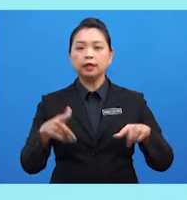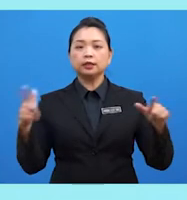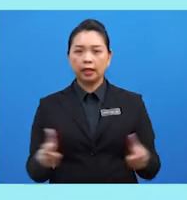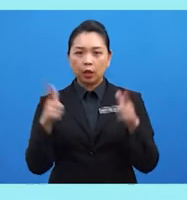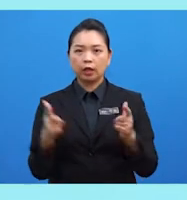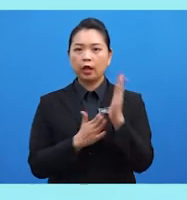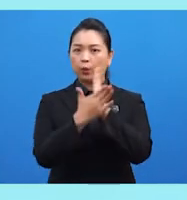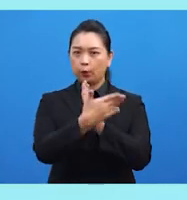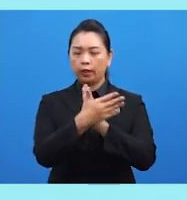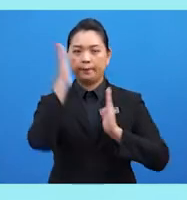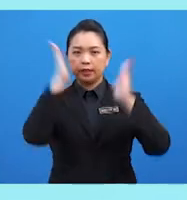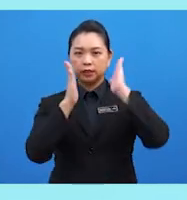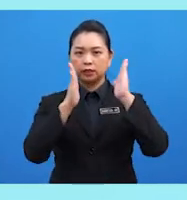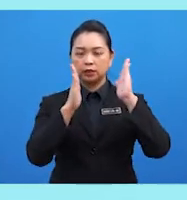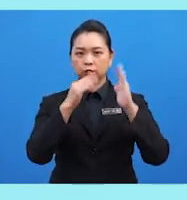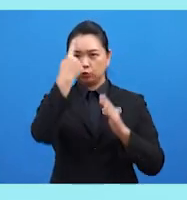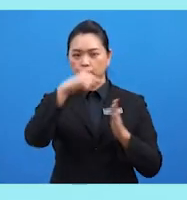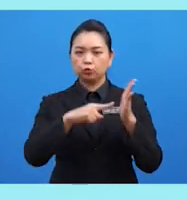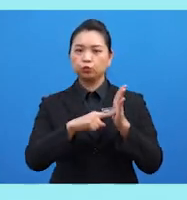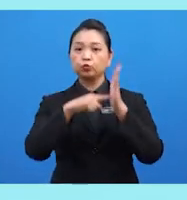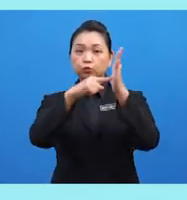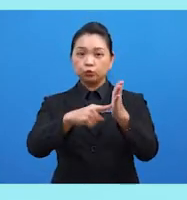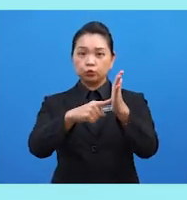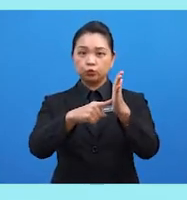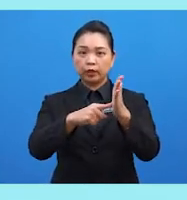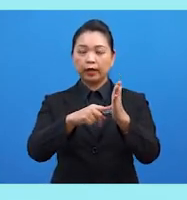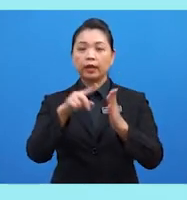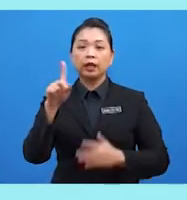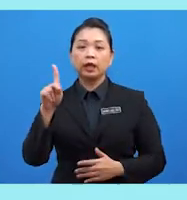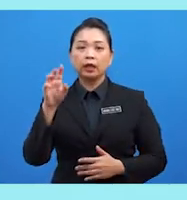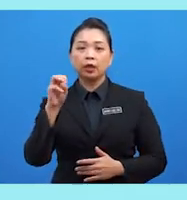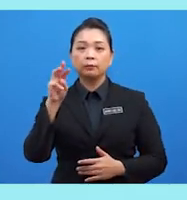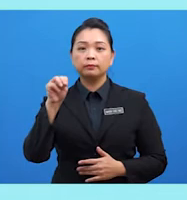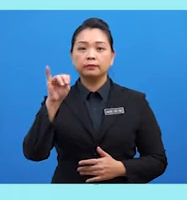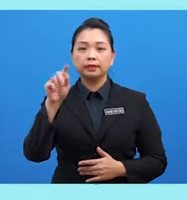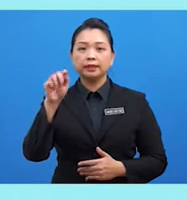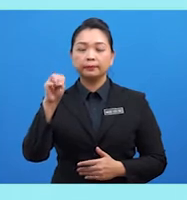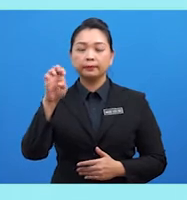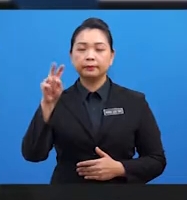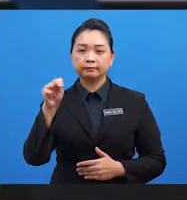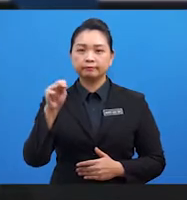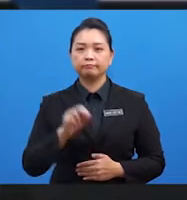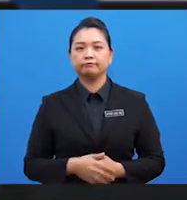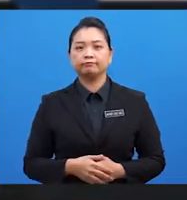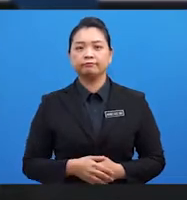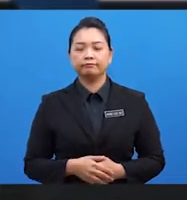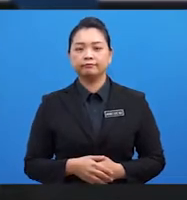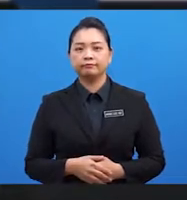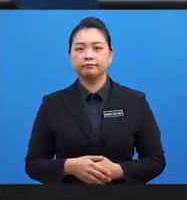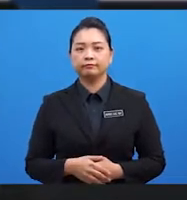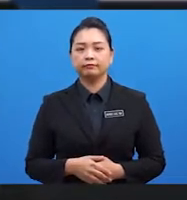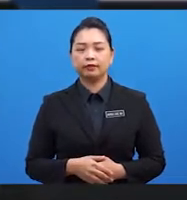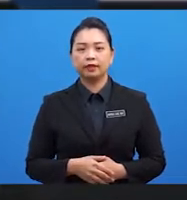telah dilakukan oleh Malaysia untuk menunjukkan komitmennya soalan ini